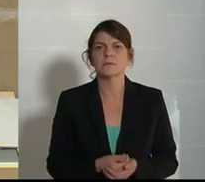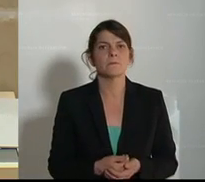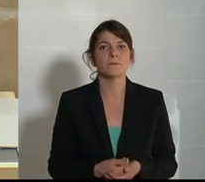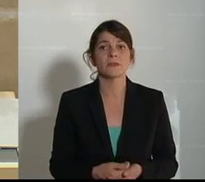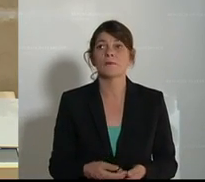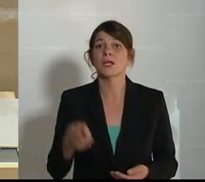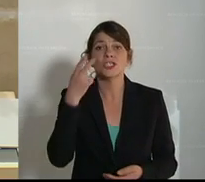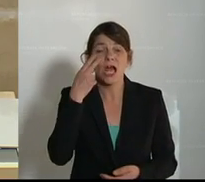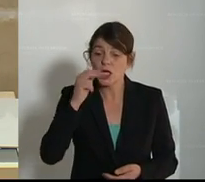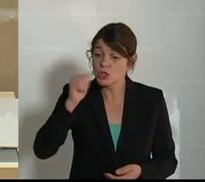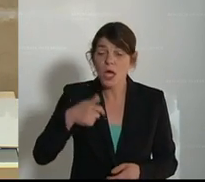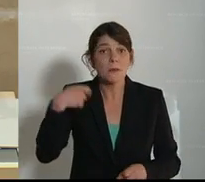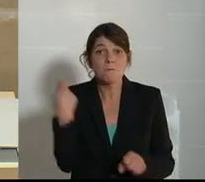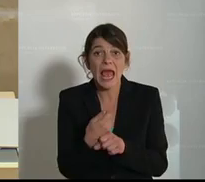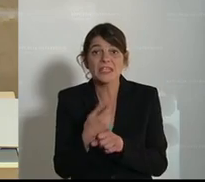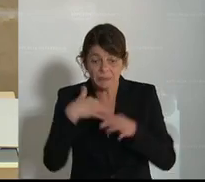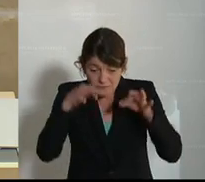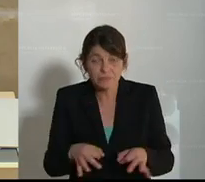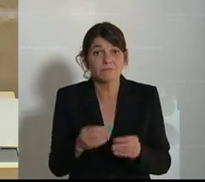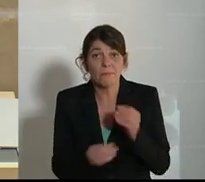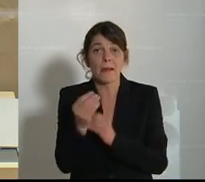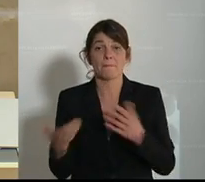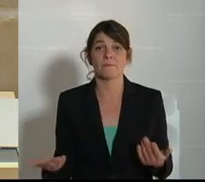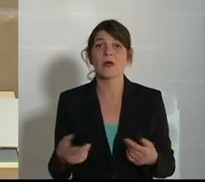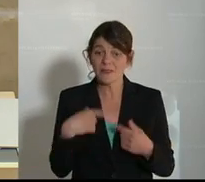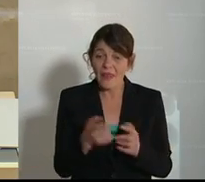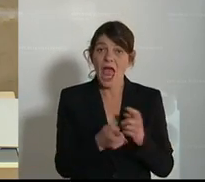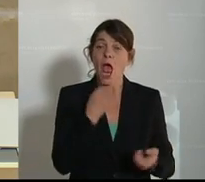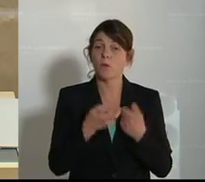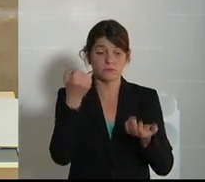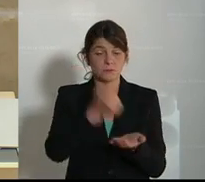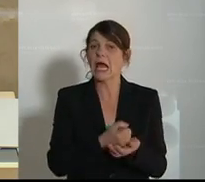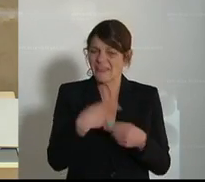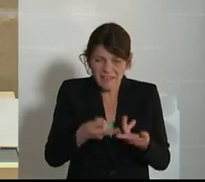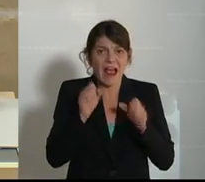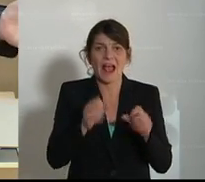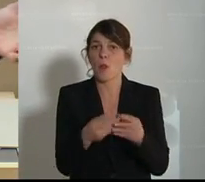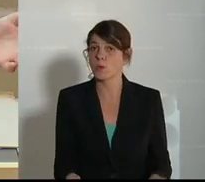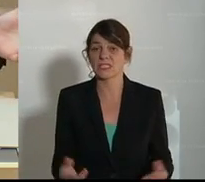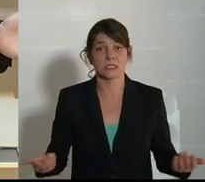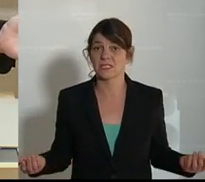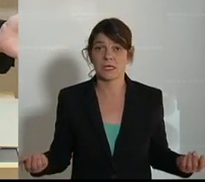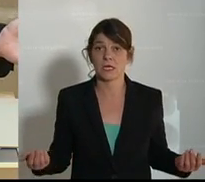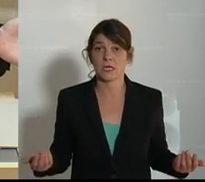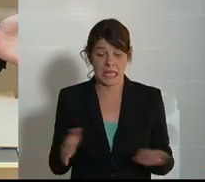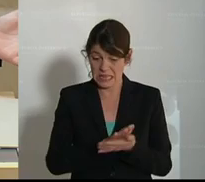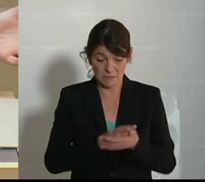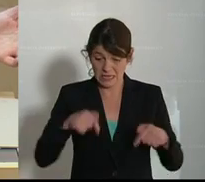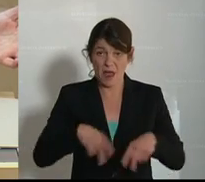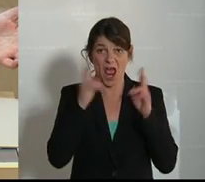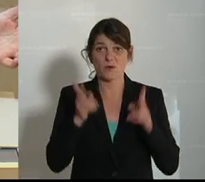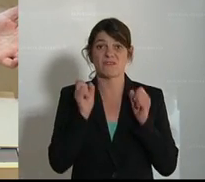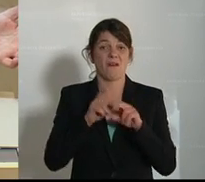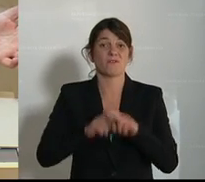schaut zuerst, dass die Preise wieder stimmen, damit wir dann die Herkunftsbezeichnung und alles weitere dann lösen können. Das kann niemand hier in diesem Haus